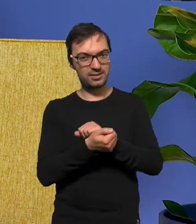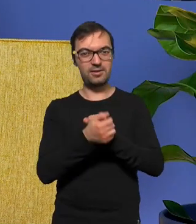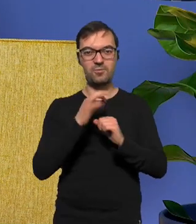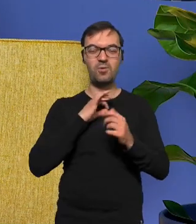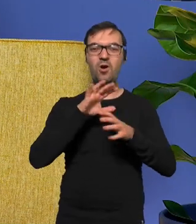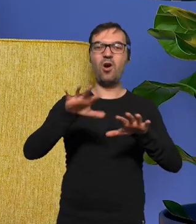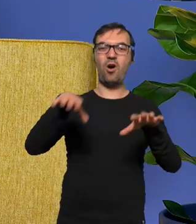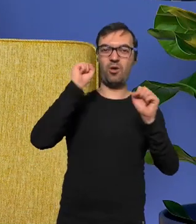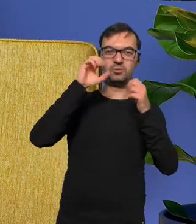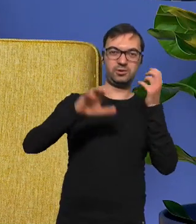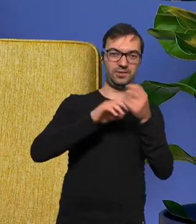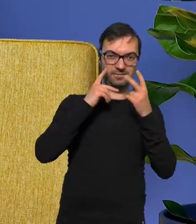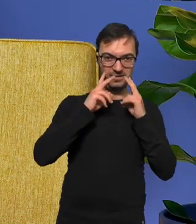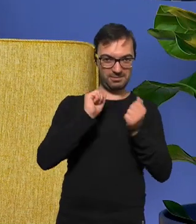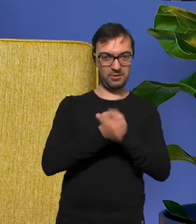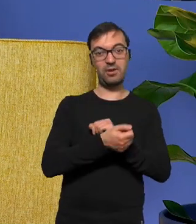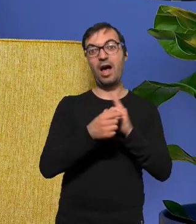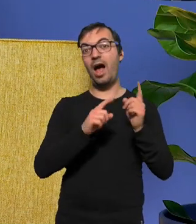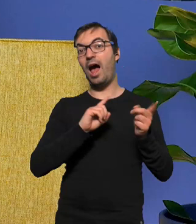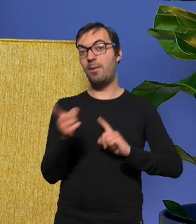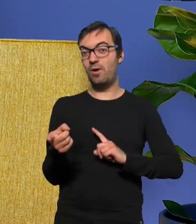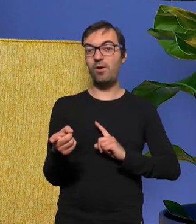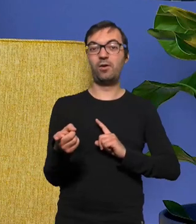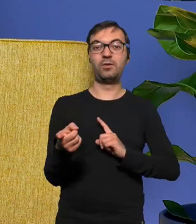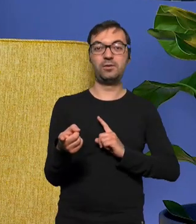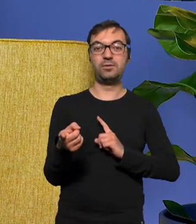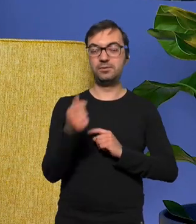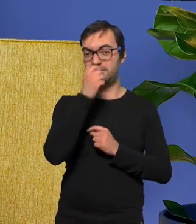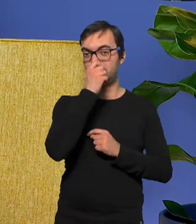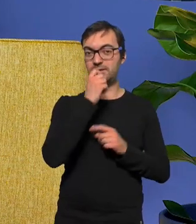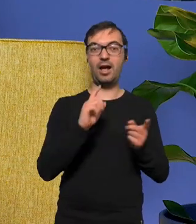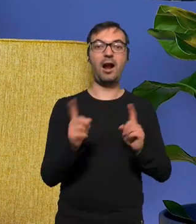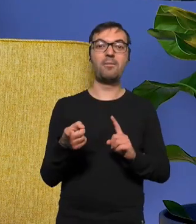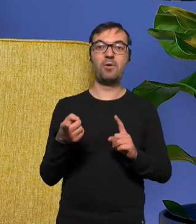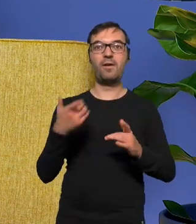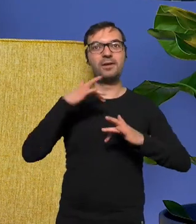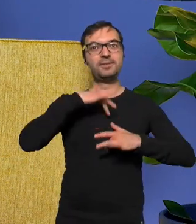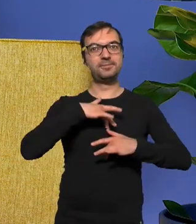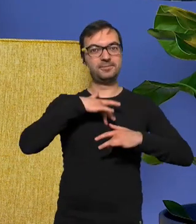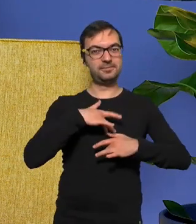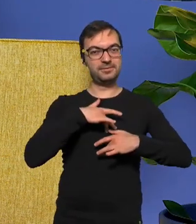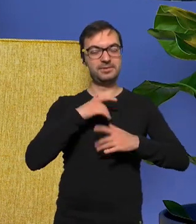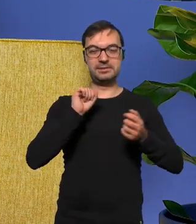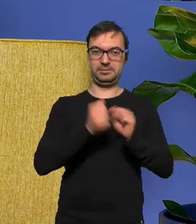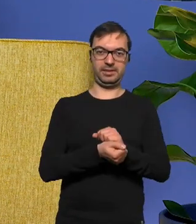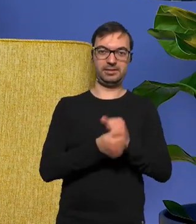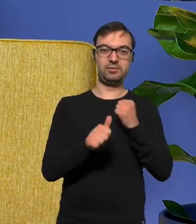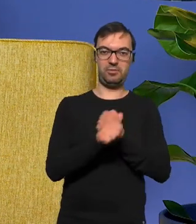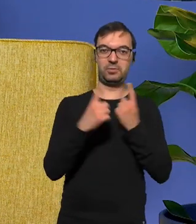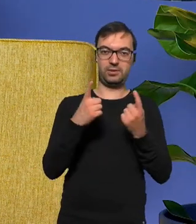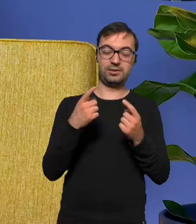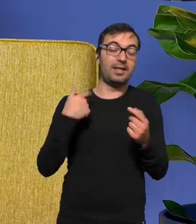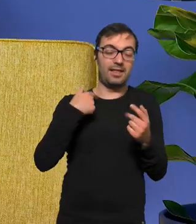świata się zmienił czy po prostu no coś zmienia się w nas przez obecną sytuację tak sobie